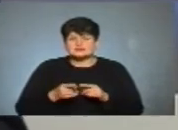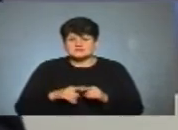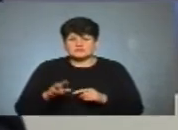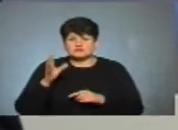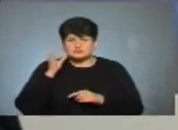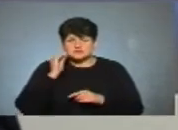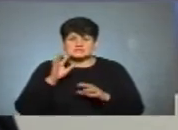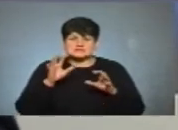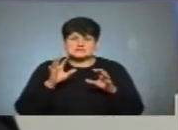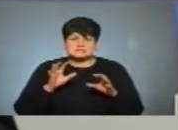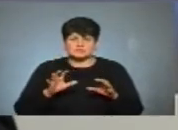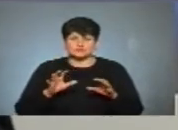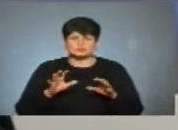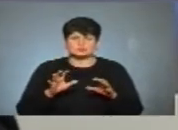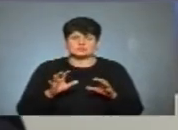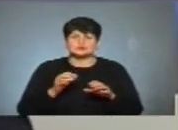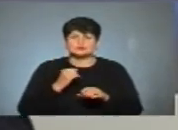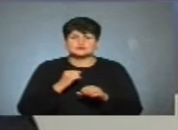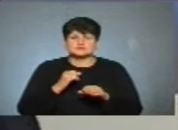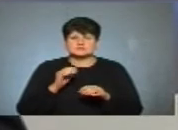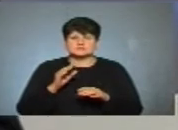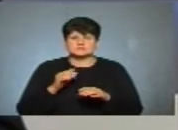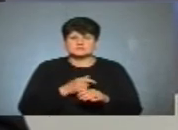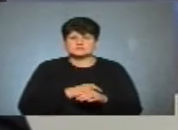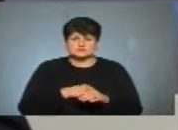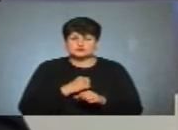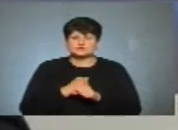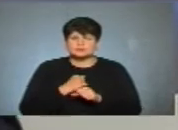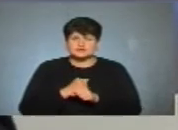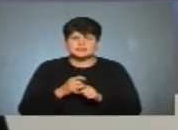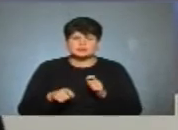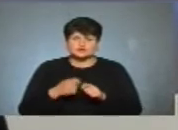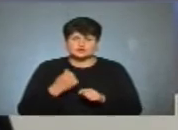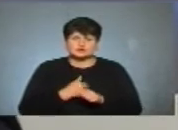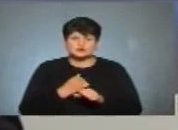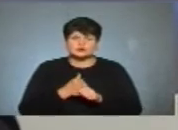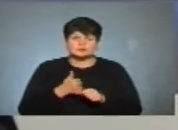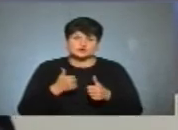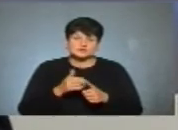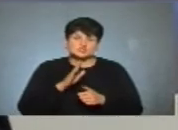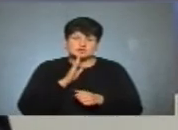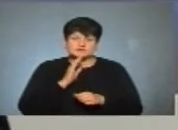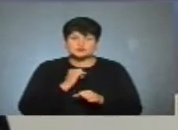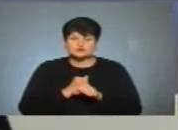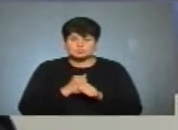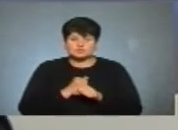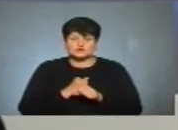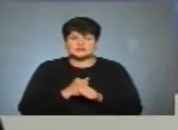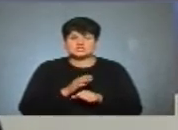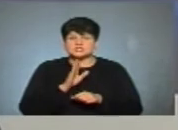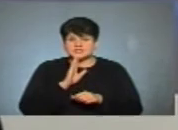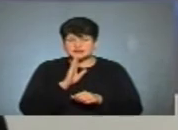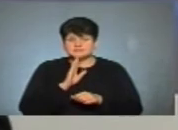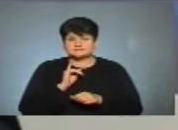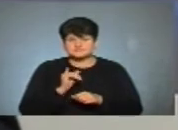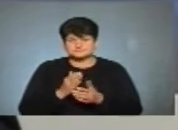це законотворці вчинили злочин, хотівши нібито зробити добре жінкам, вони зробили жінкам відмежу послугу. Тому що